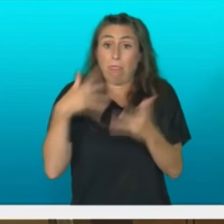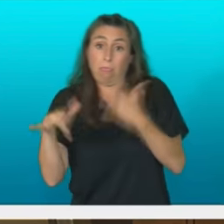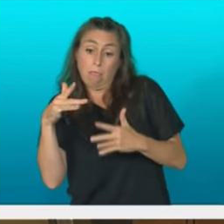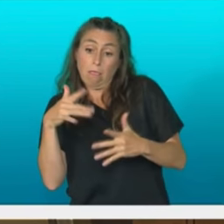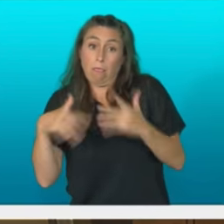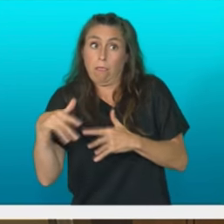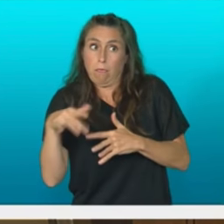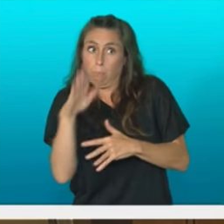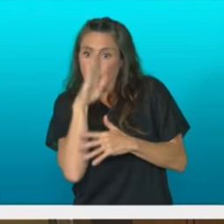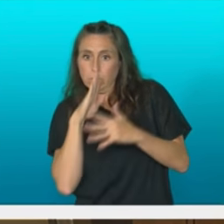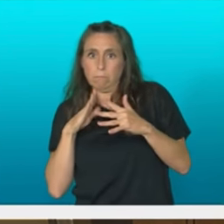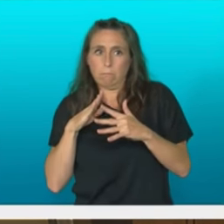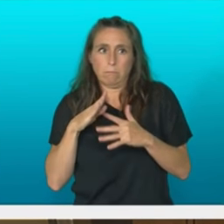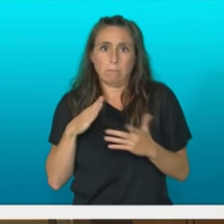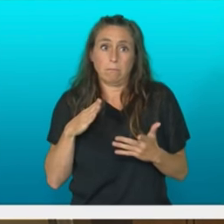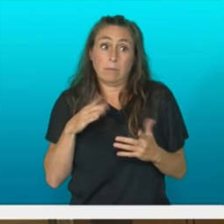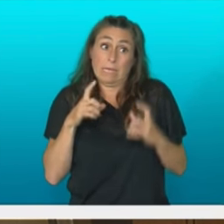zara.